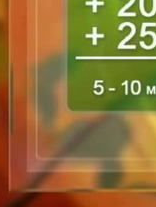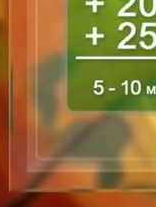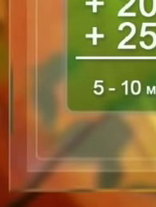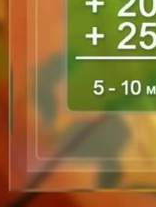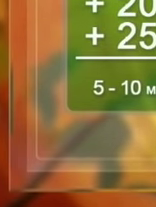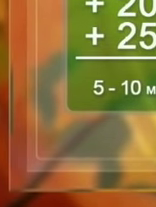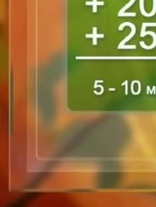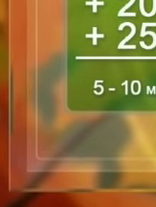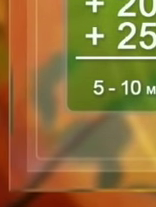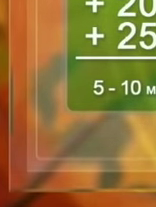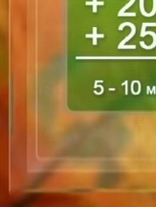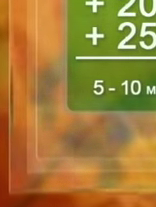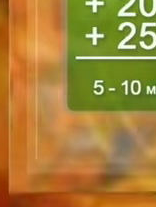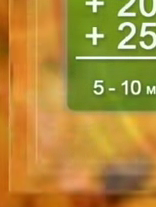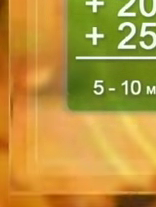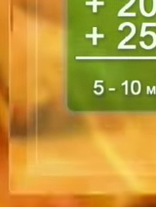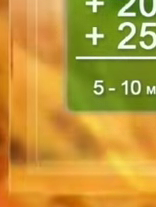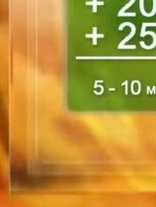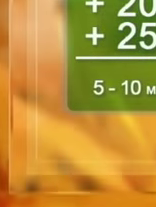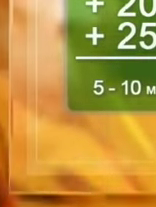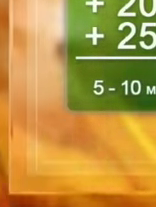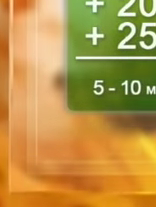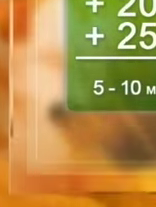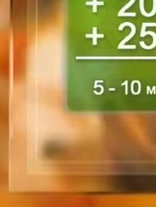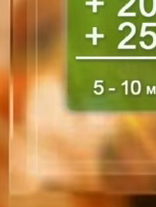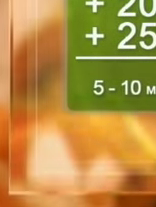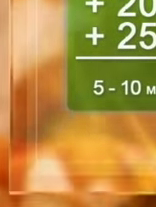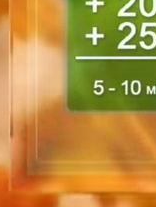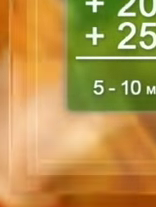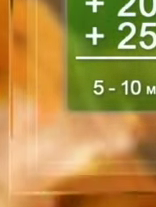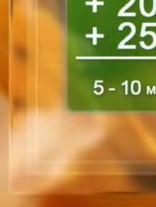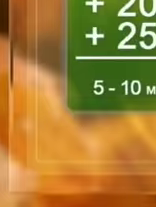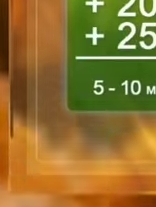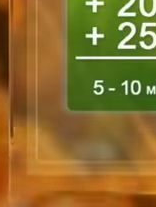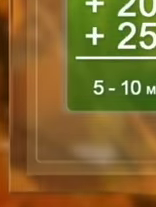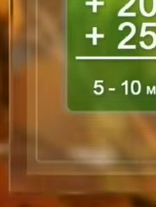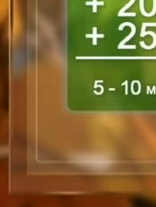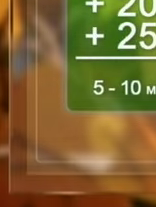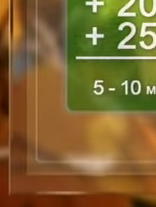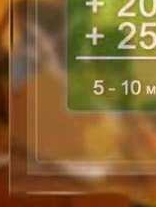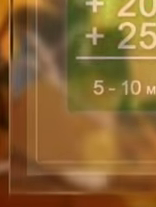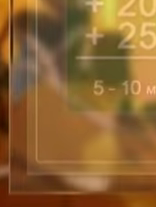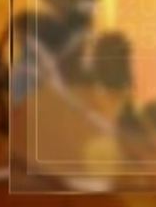поступово знизиться. Нічна до 7-12, день до 17-22 градусів із позначкою плюс.